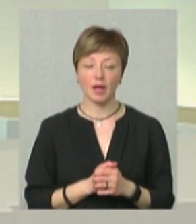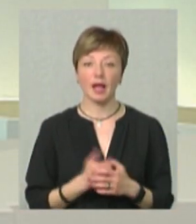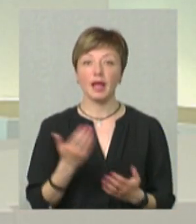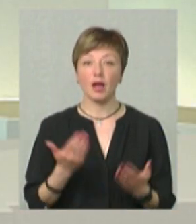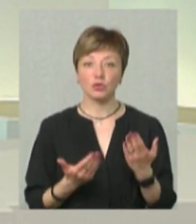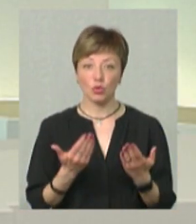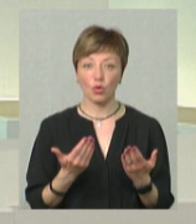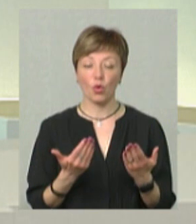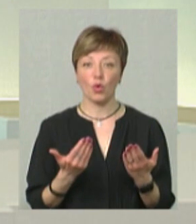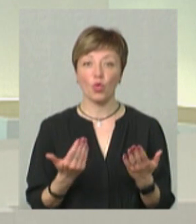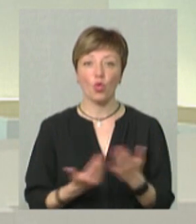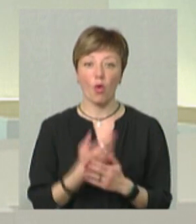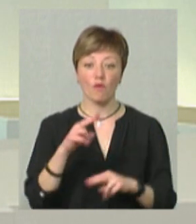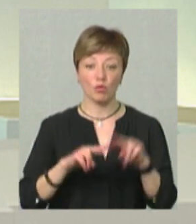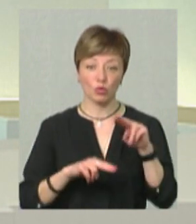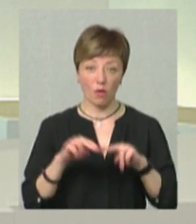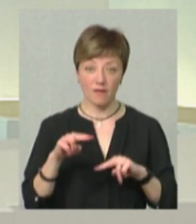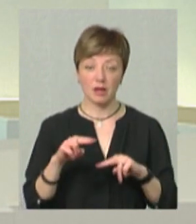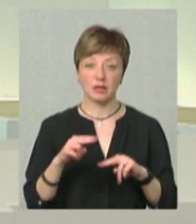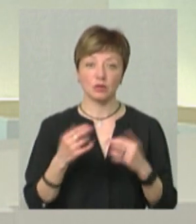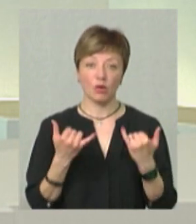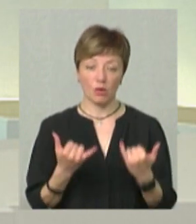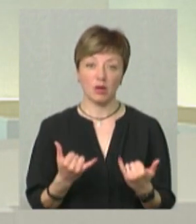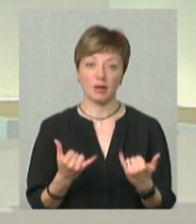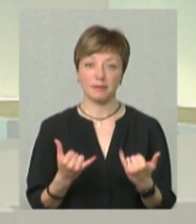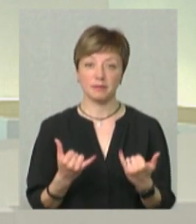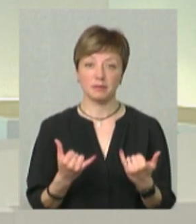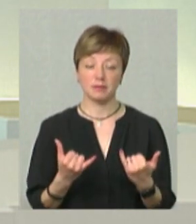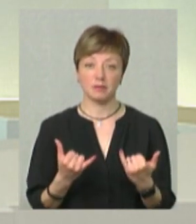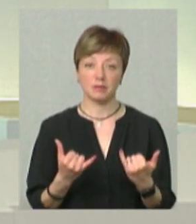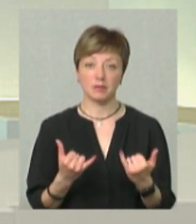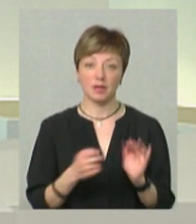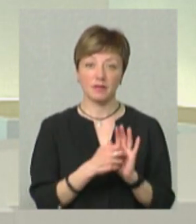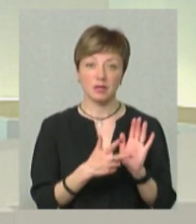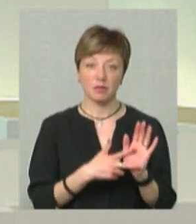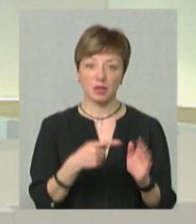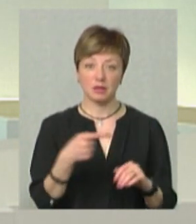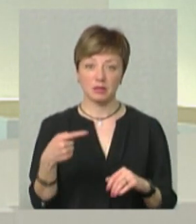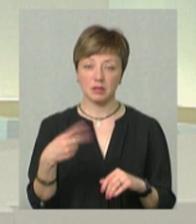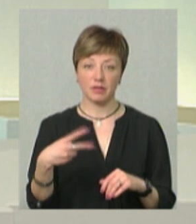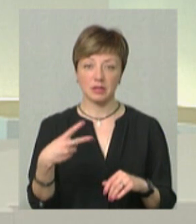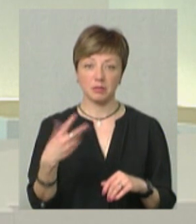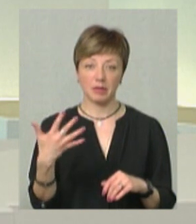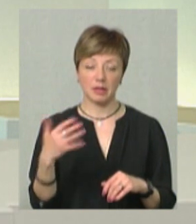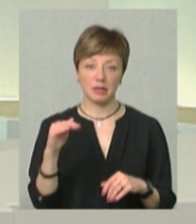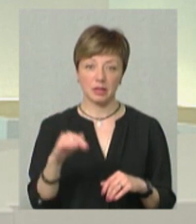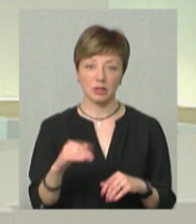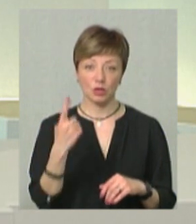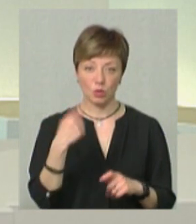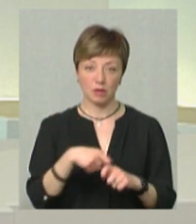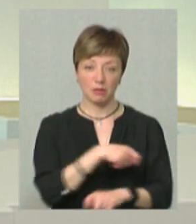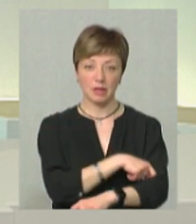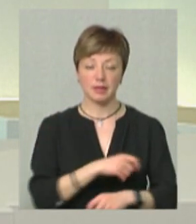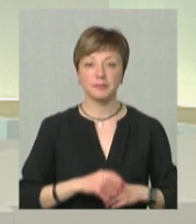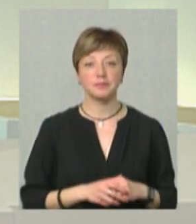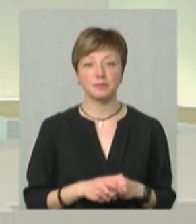якщо інвестувати в нову будову, то це сьогодні 18-25 тисяч гривень за